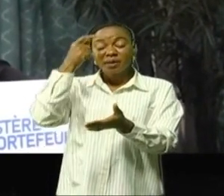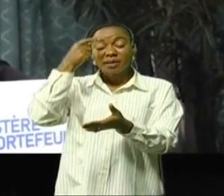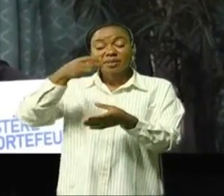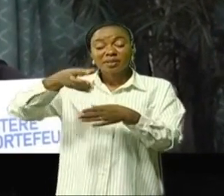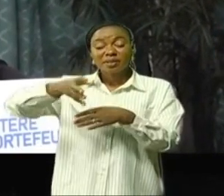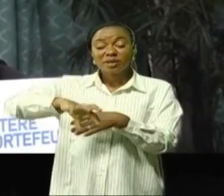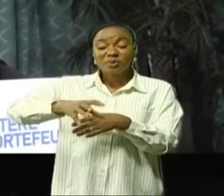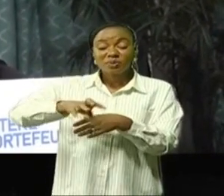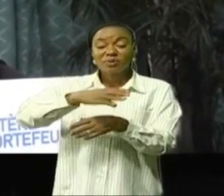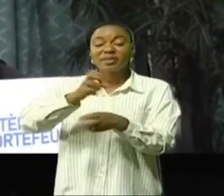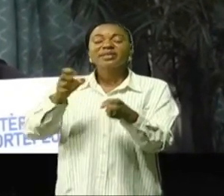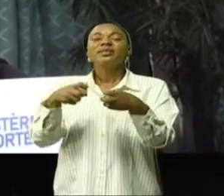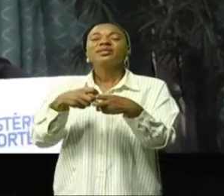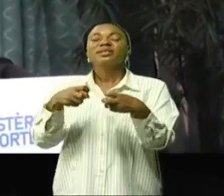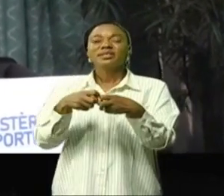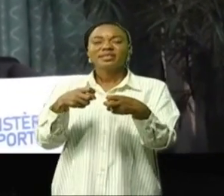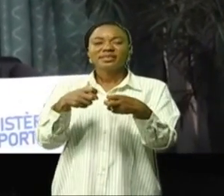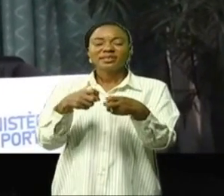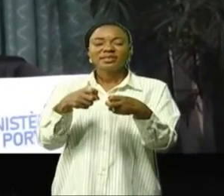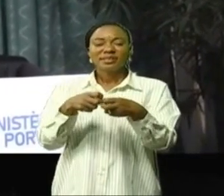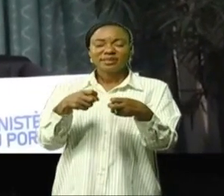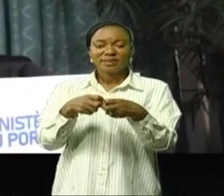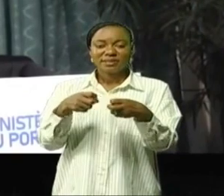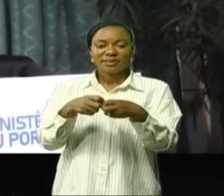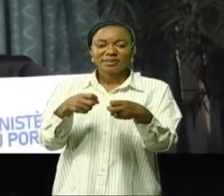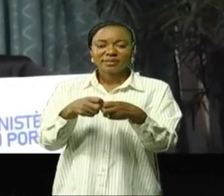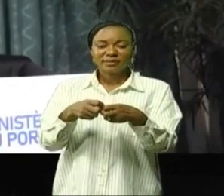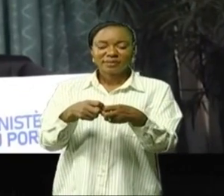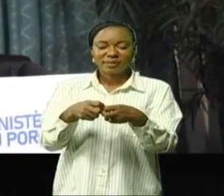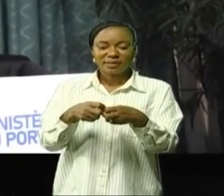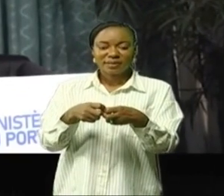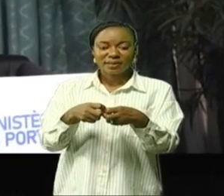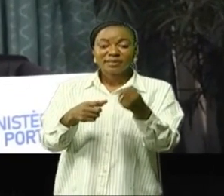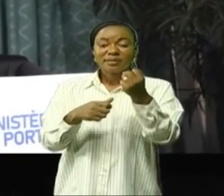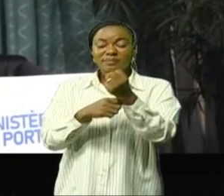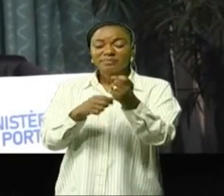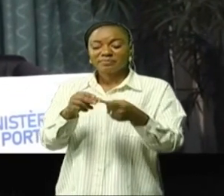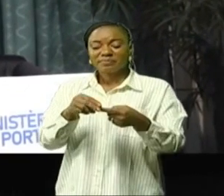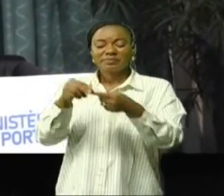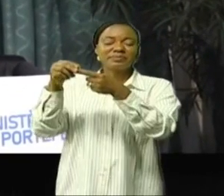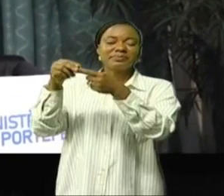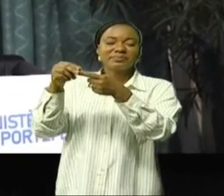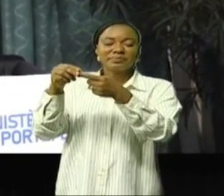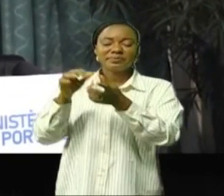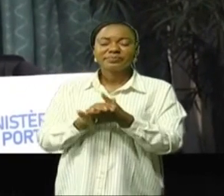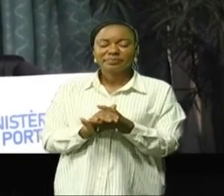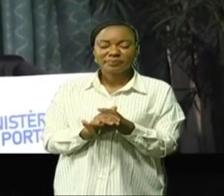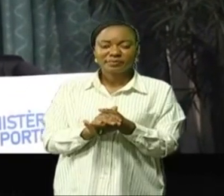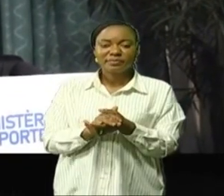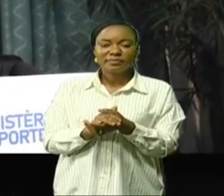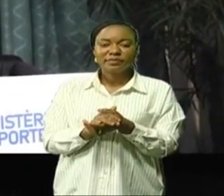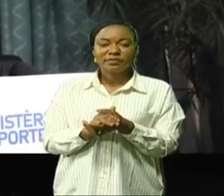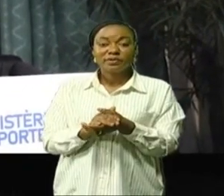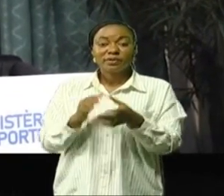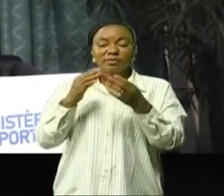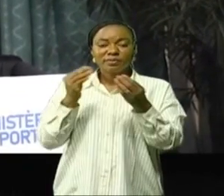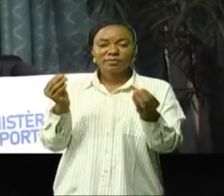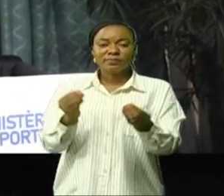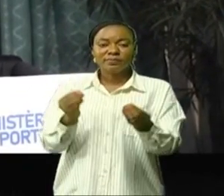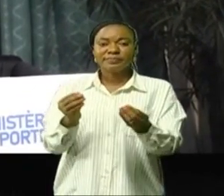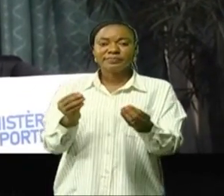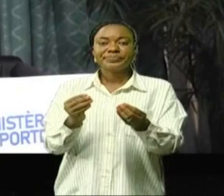et de l'électricité des instances officielles et endroits. C'est à ce titre